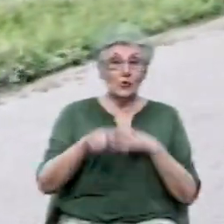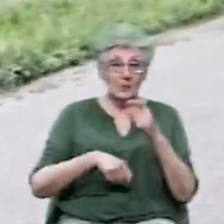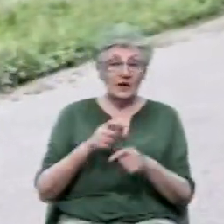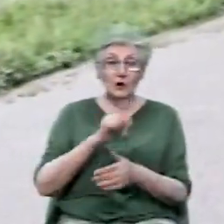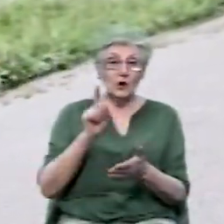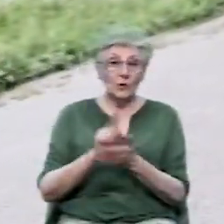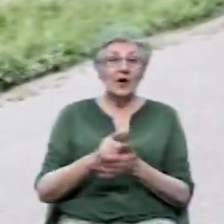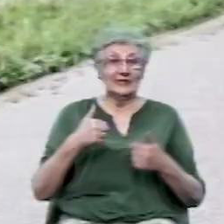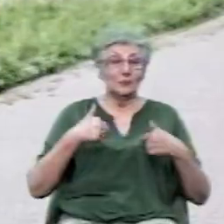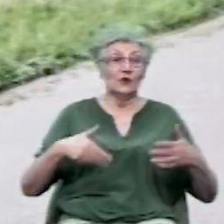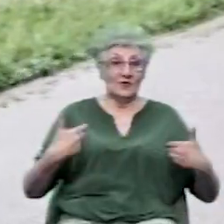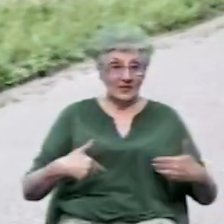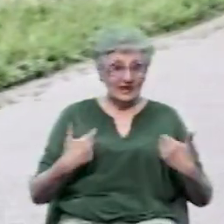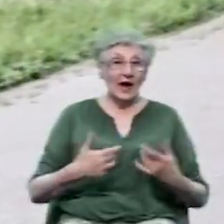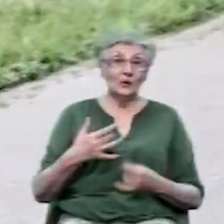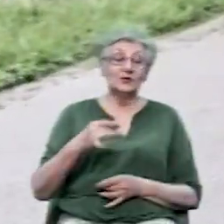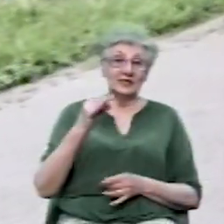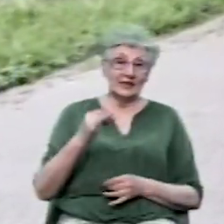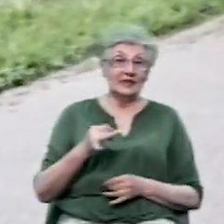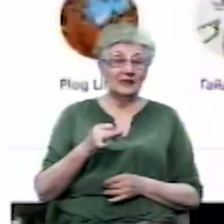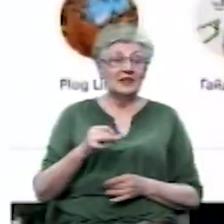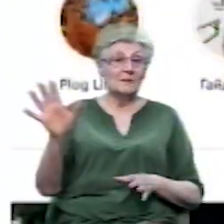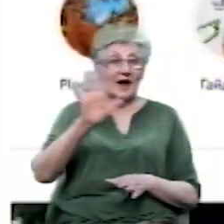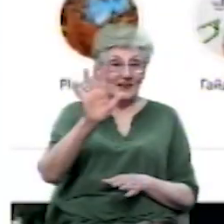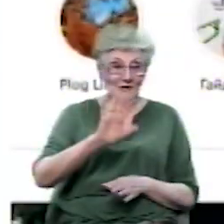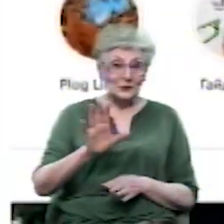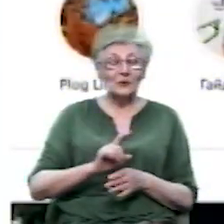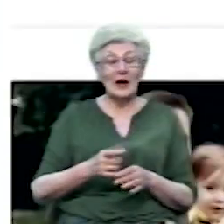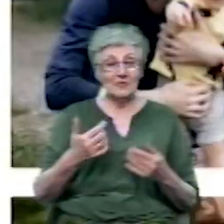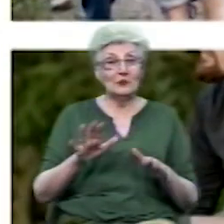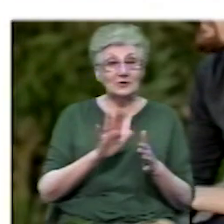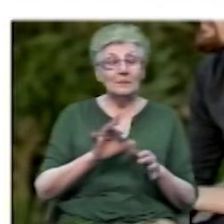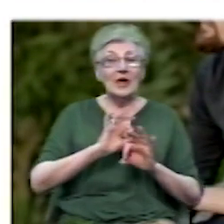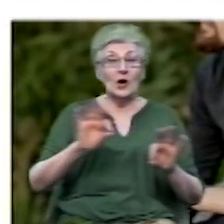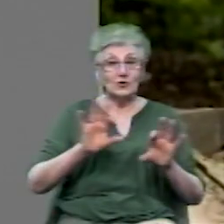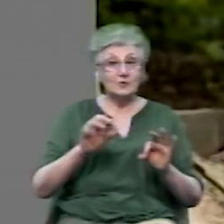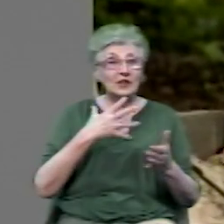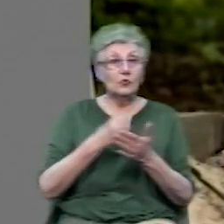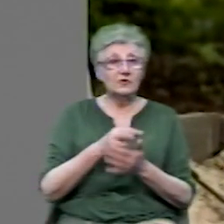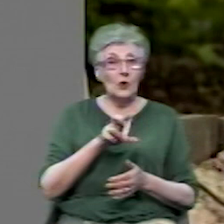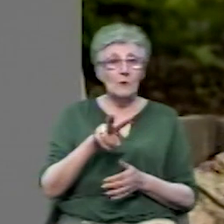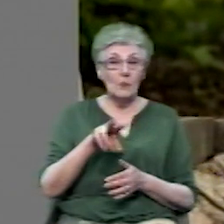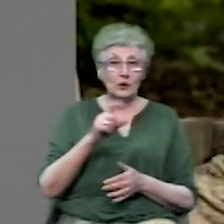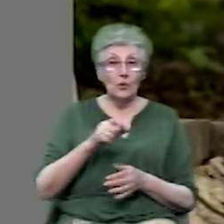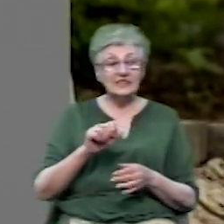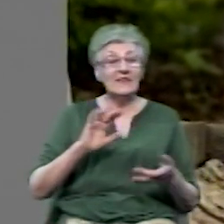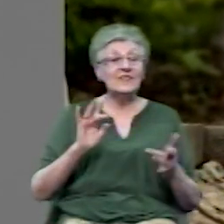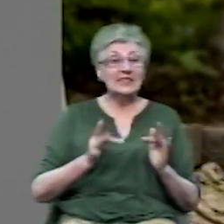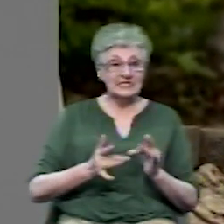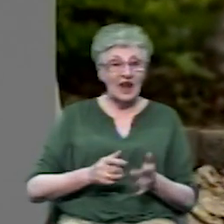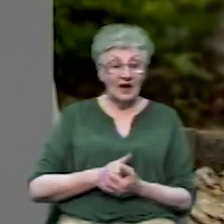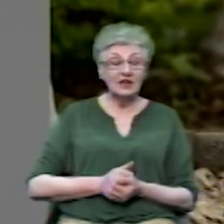мною вітаються, здалеку свістять, махають руками. Про плогінг розповідає у своєму блозі в інстаграмі. До мене